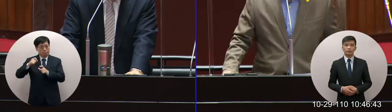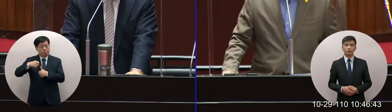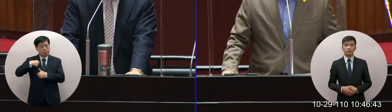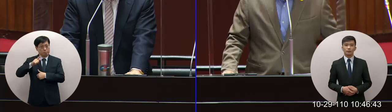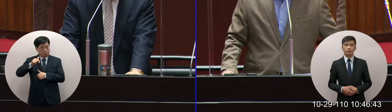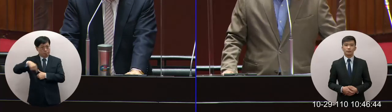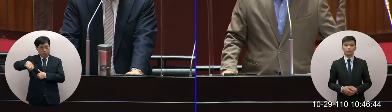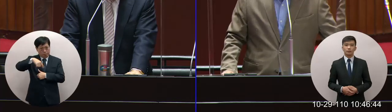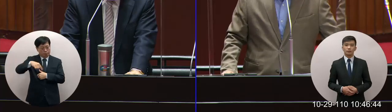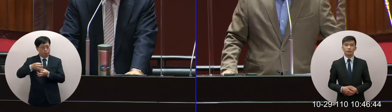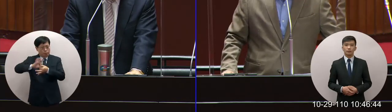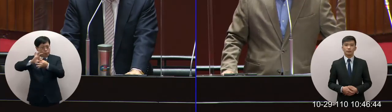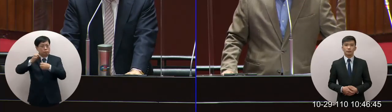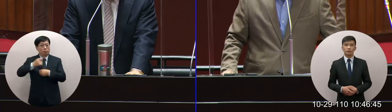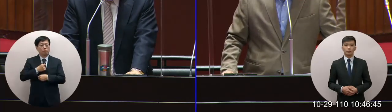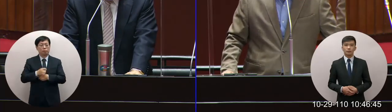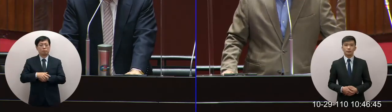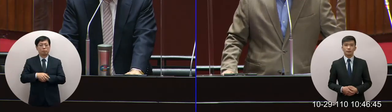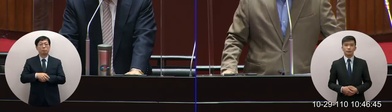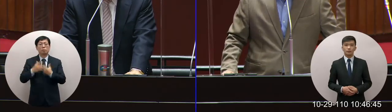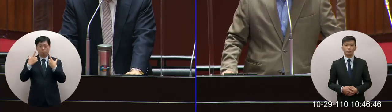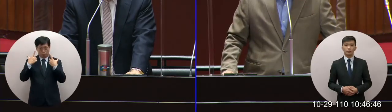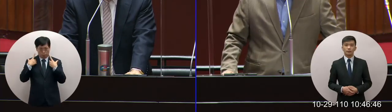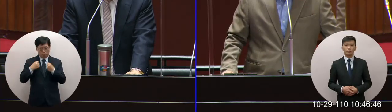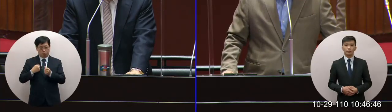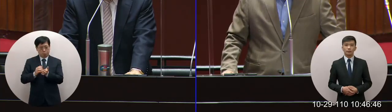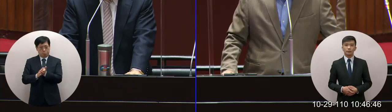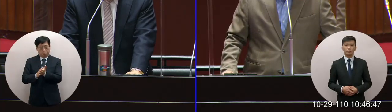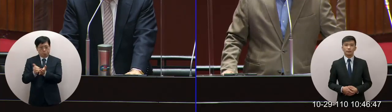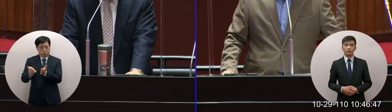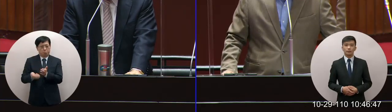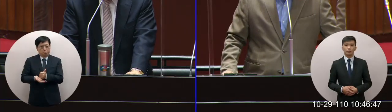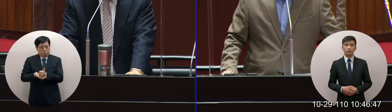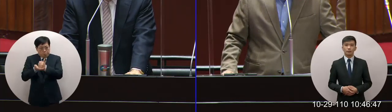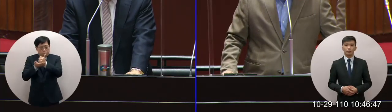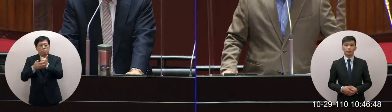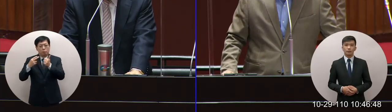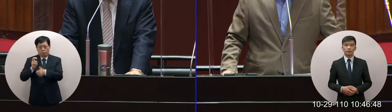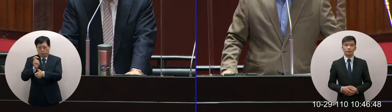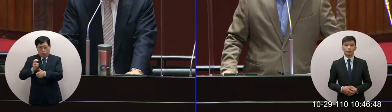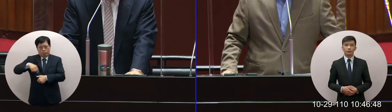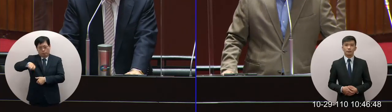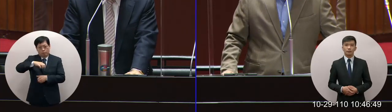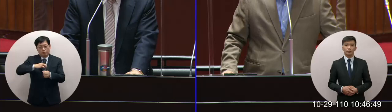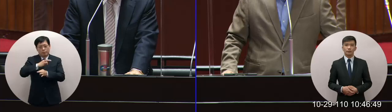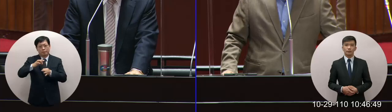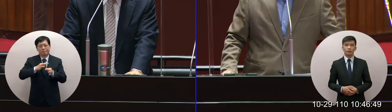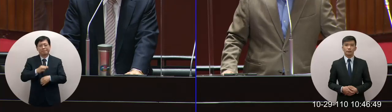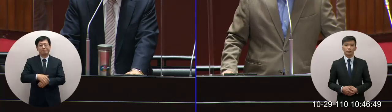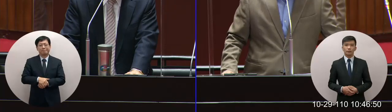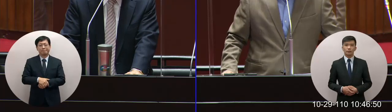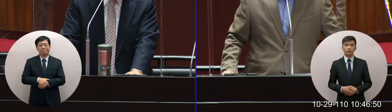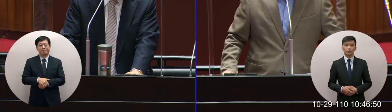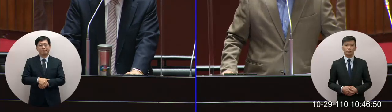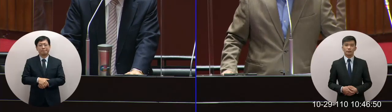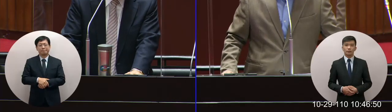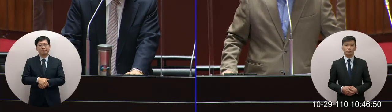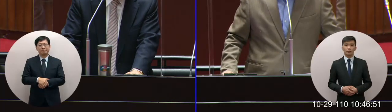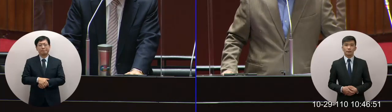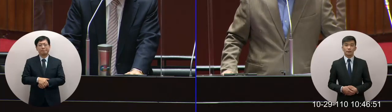調高薪資是他們肯認功勞也是照顧經濟生活所以